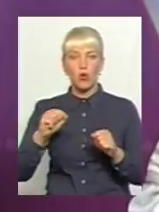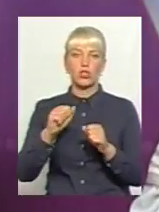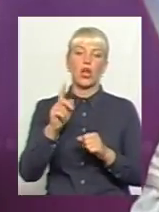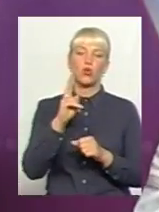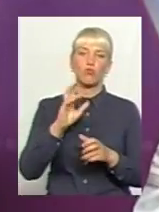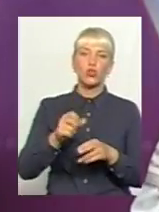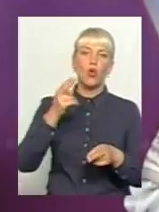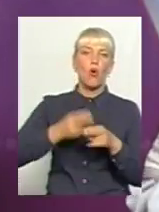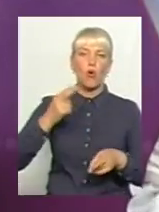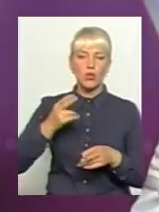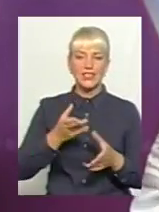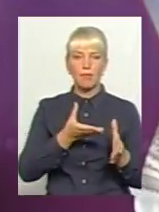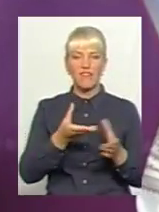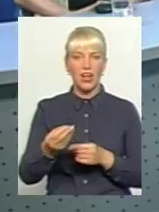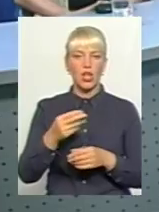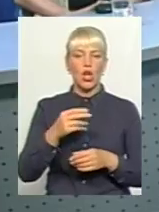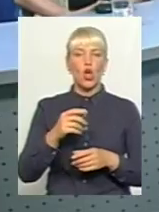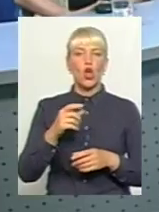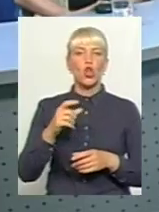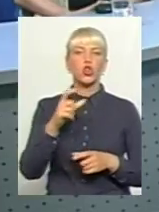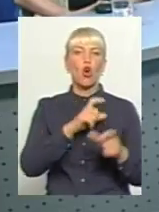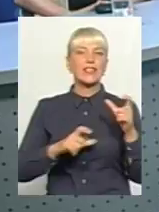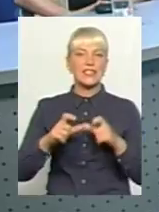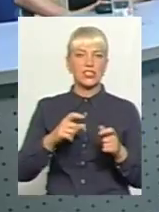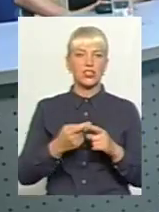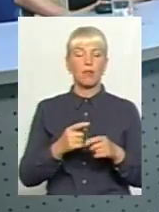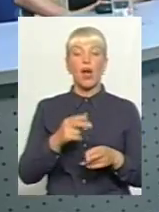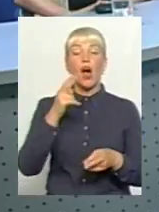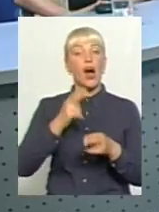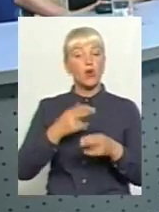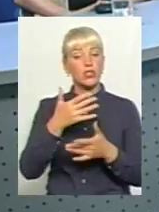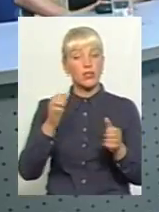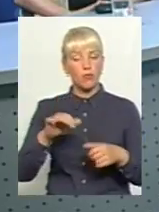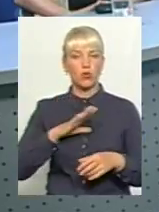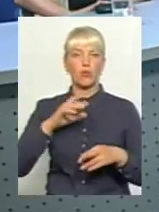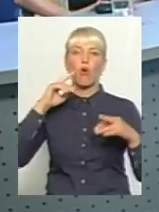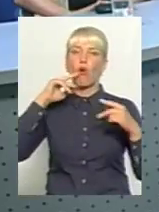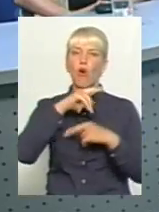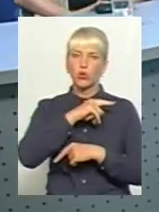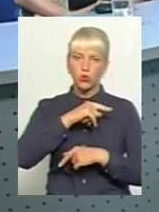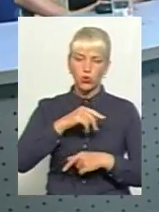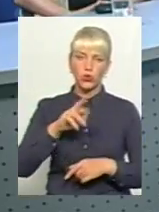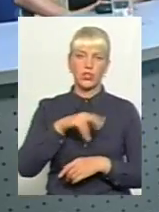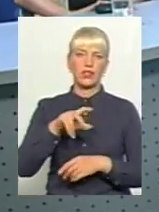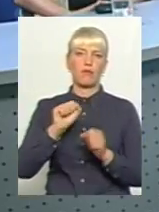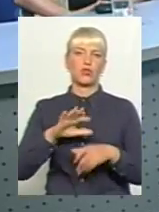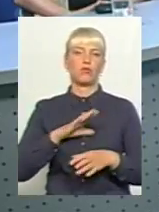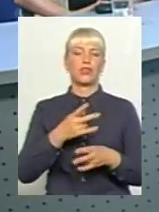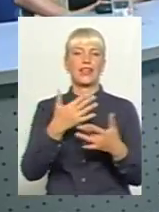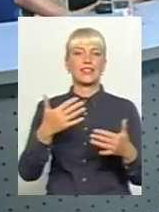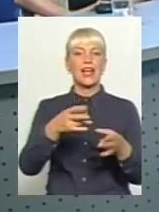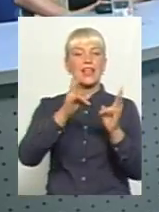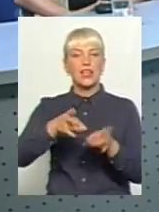гострими якимись ураженнями. А гострими теж бувають різні причини, отруєння різні, травми і так далі.